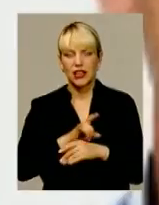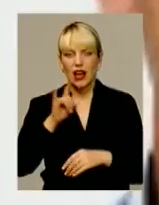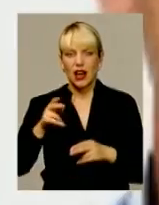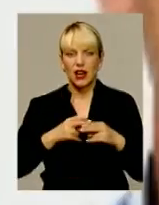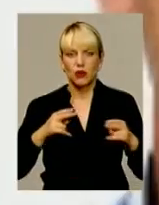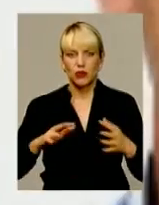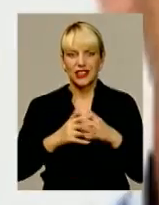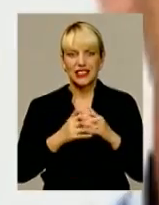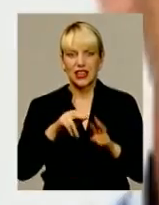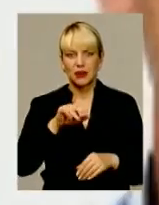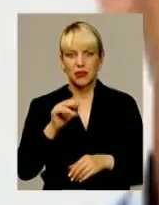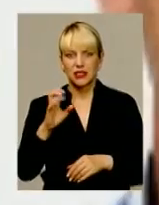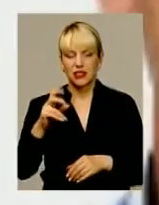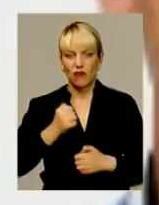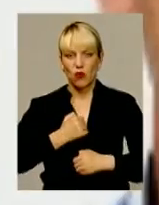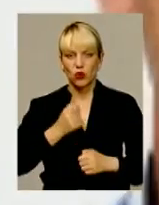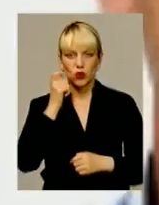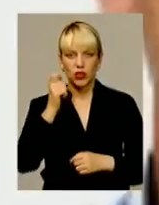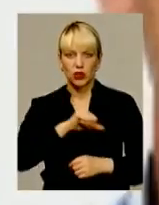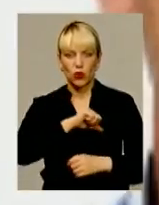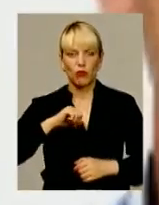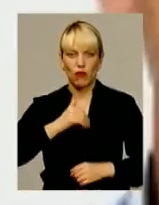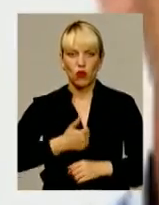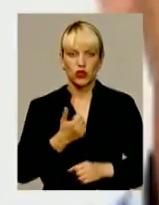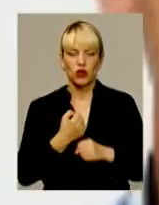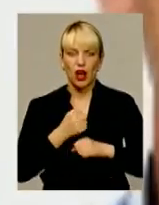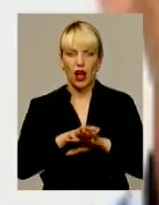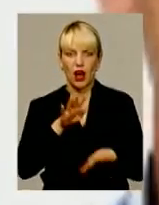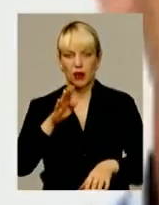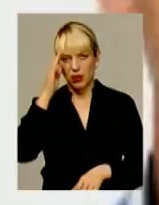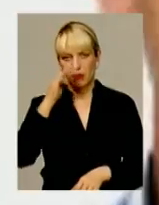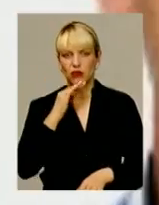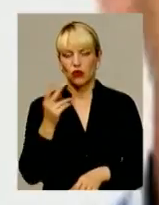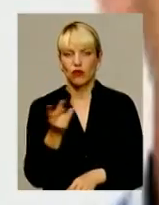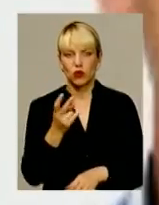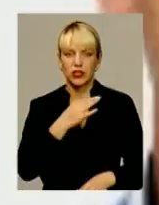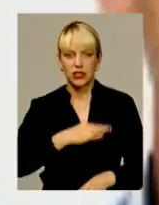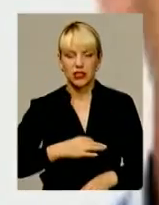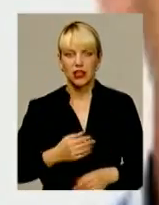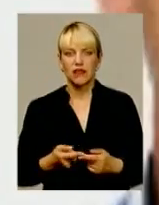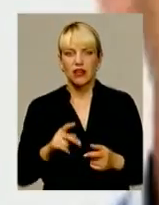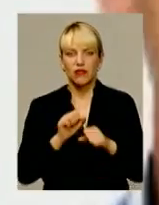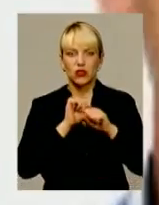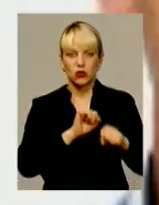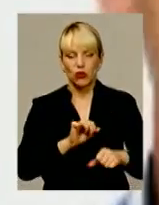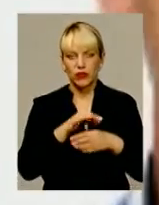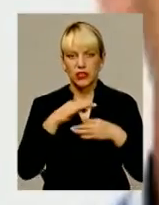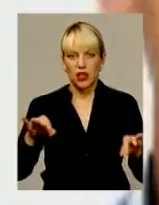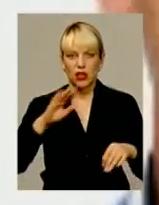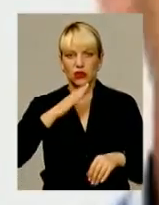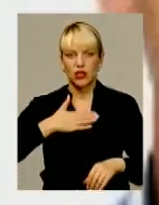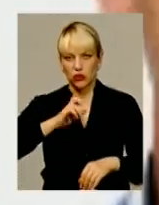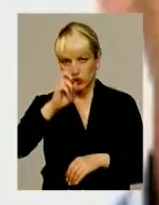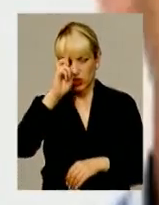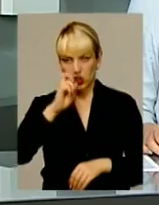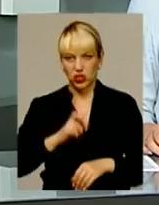Донецької області, воїн Української добровольчої армії. Батько двох синів до останньої миті життя відстоював незалежність нашої